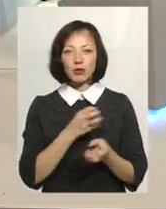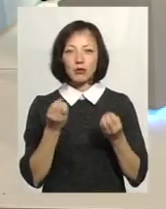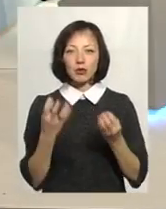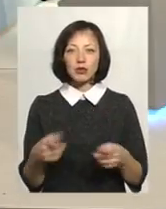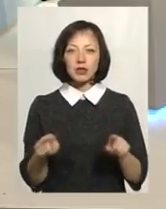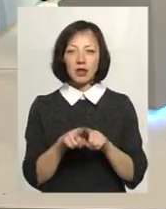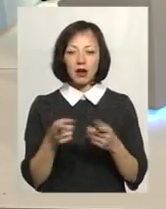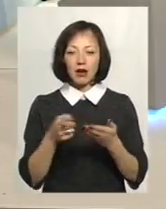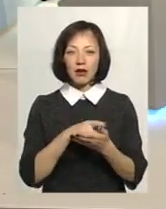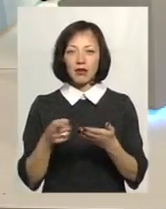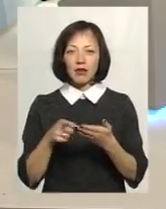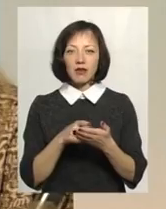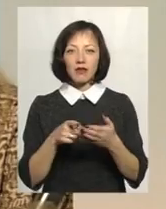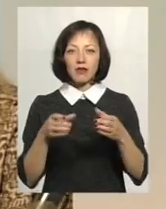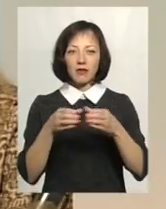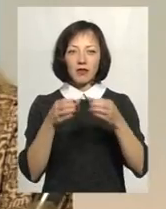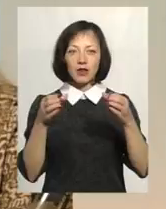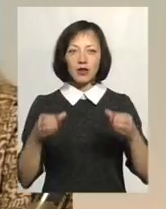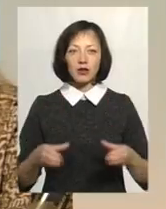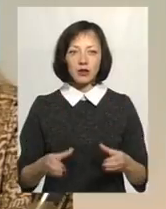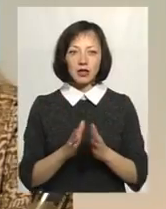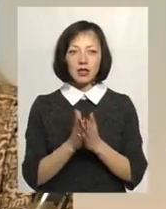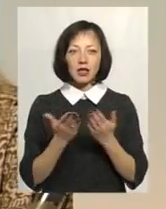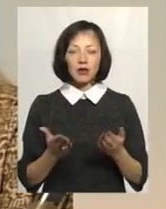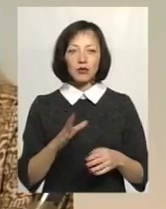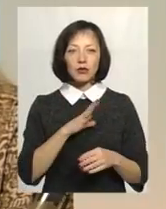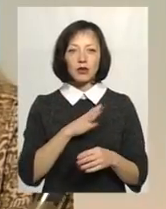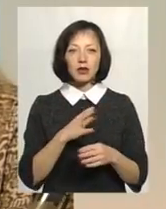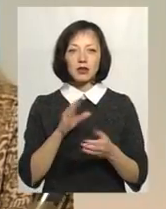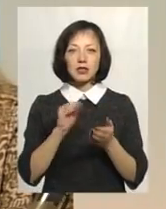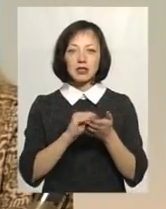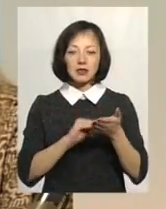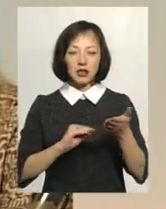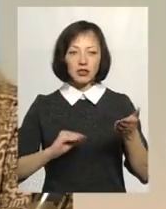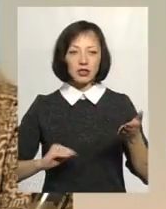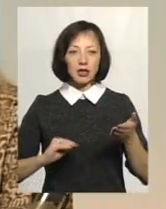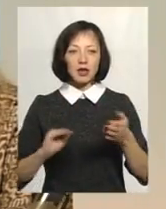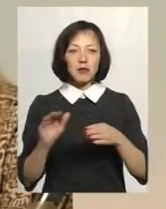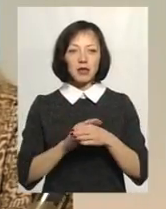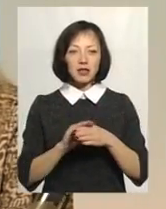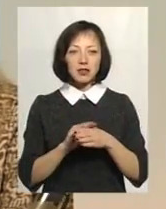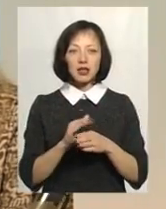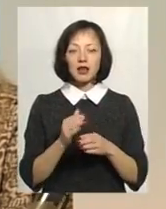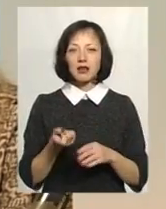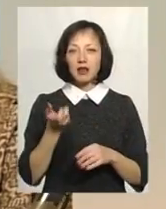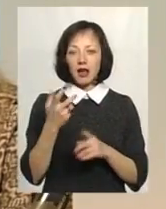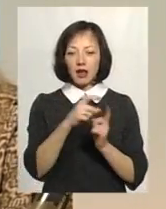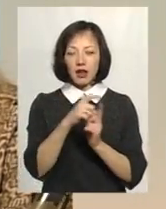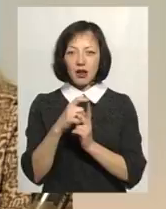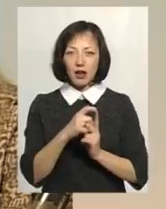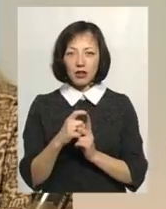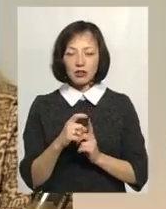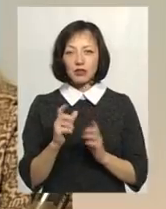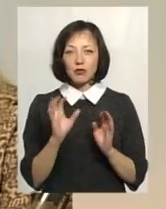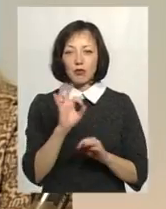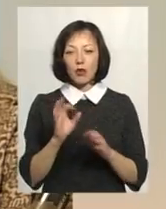так гортали ось ту велику таку книгу, в якій були просто зазначені прізвища і декілька речень, абзаців